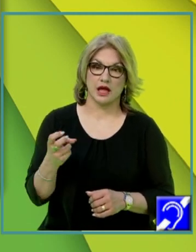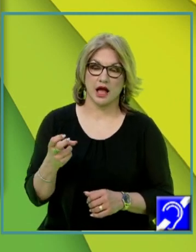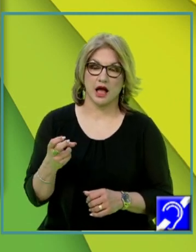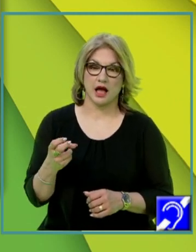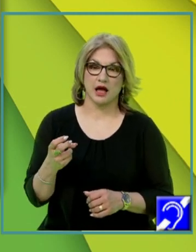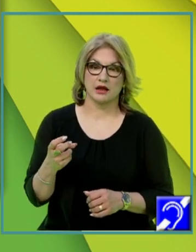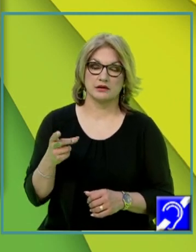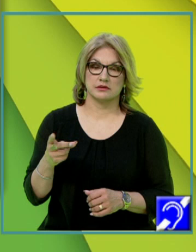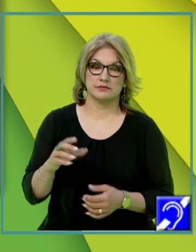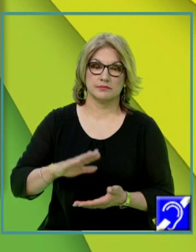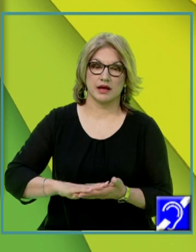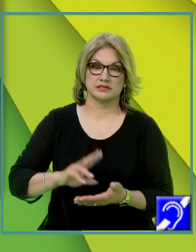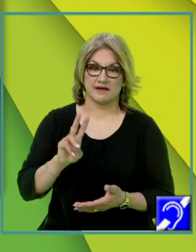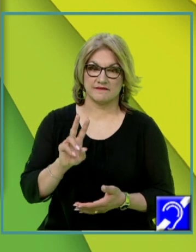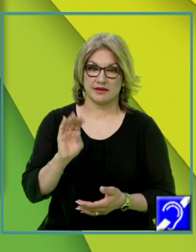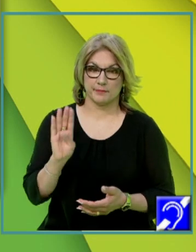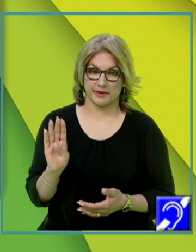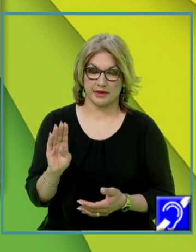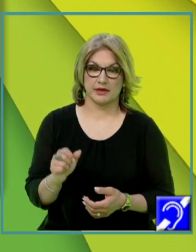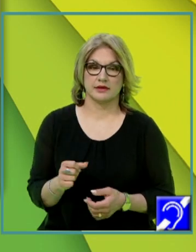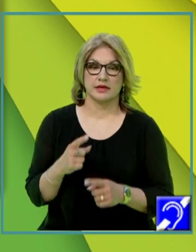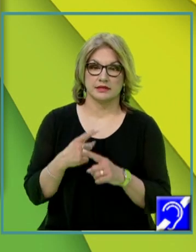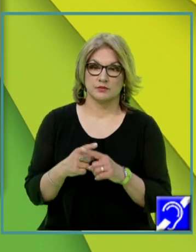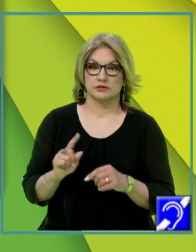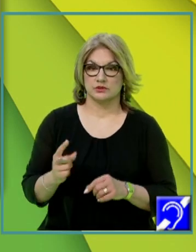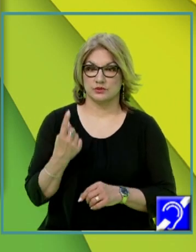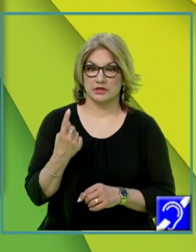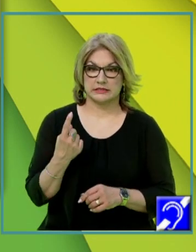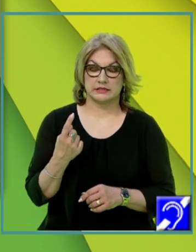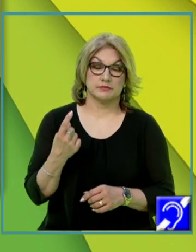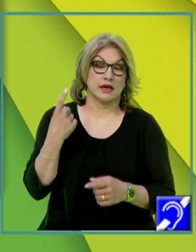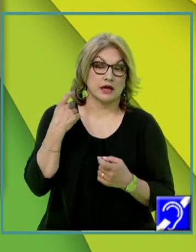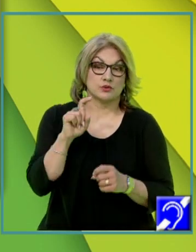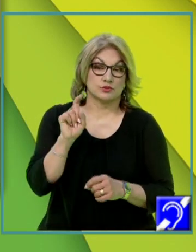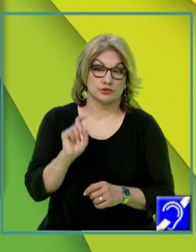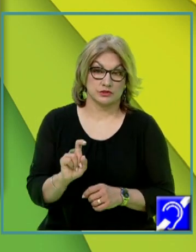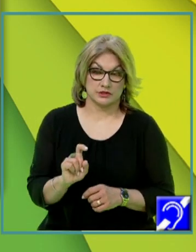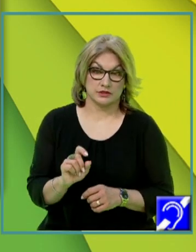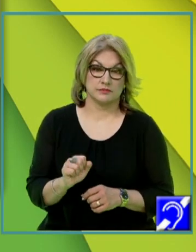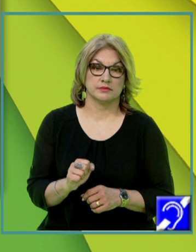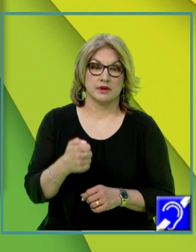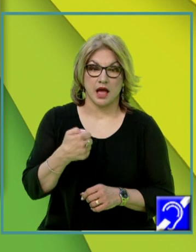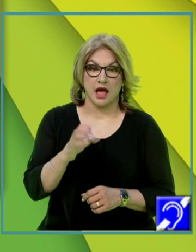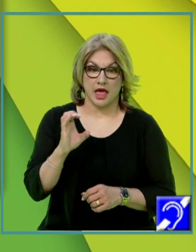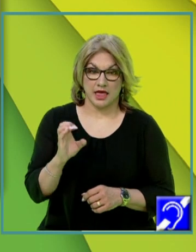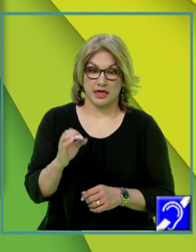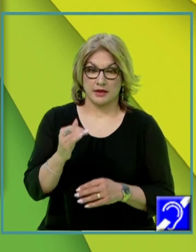bază pe VB, VB, demulțit cu înălțimea care nu știm, AE, totul pe 2.